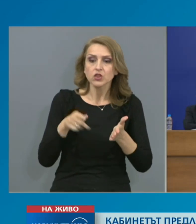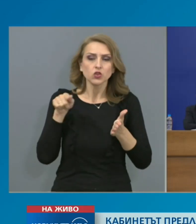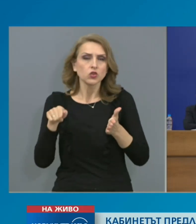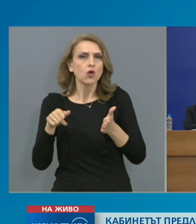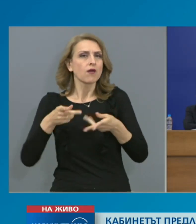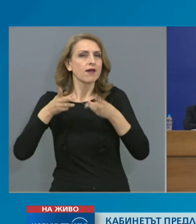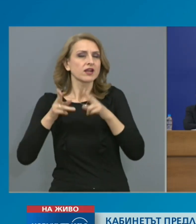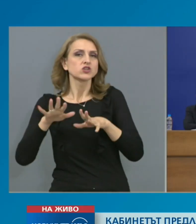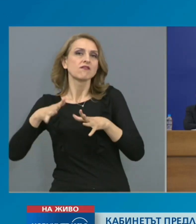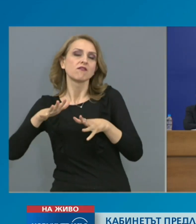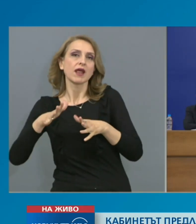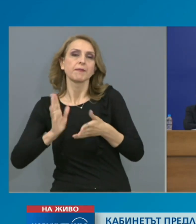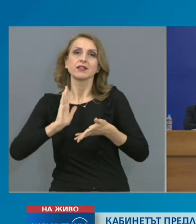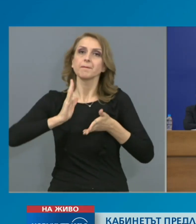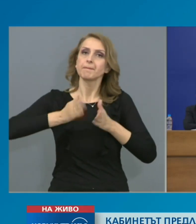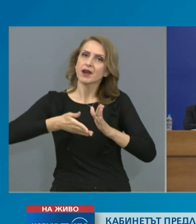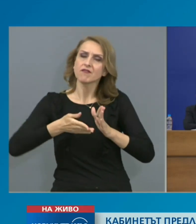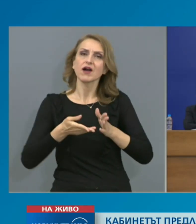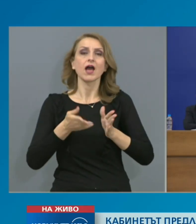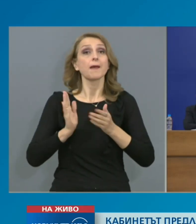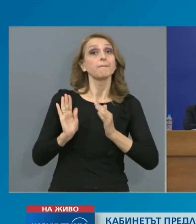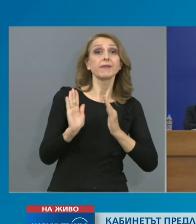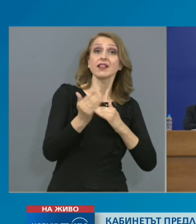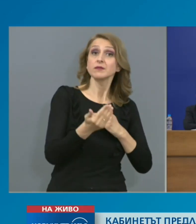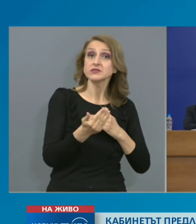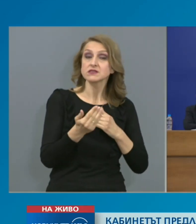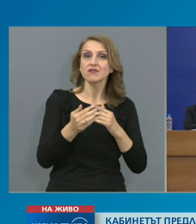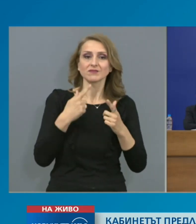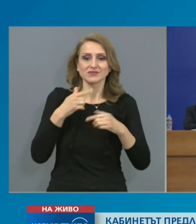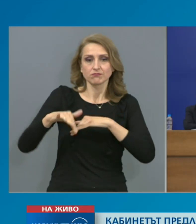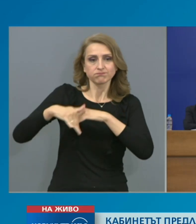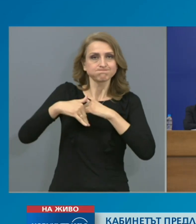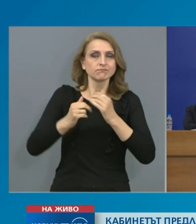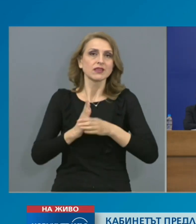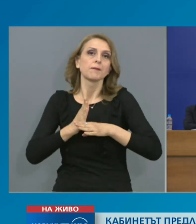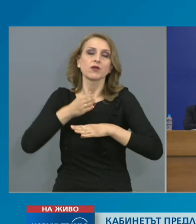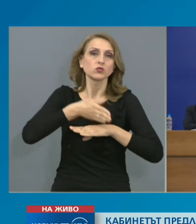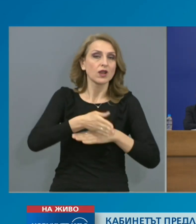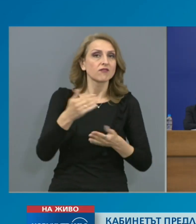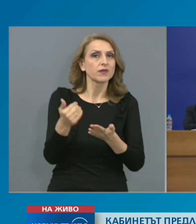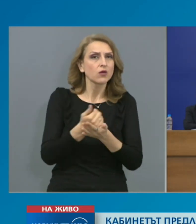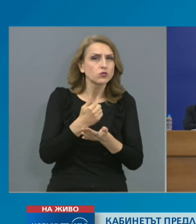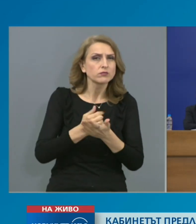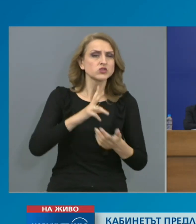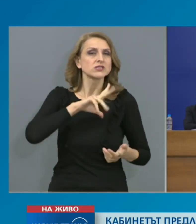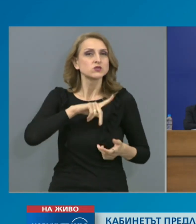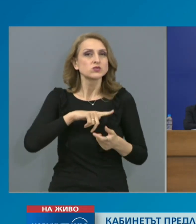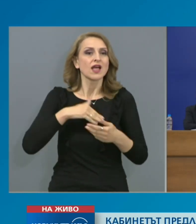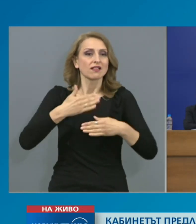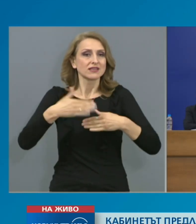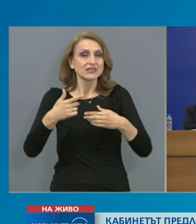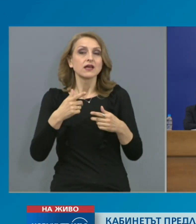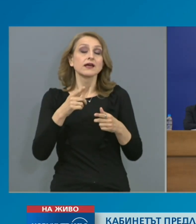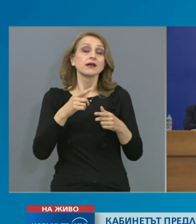и прединства и решения, свързани с преодоляване на економическите и социалните последици от ограниченията.